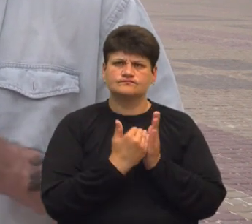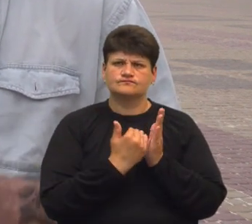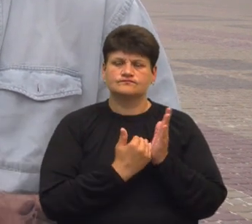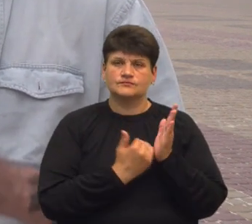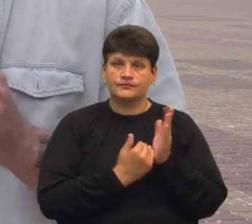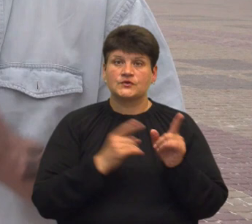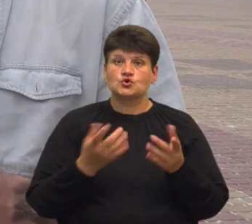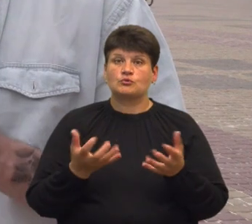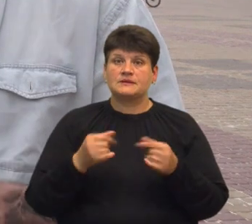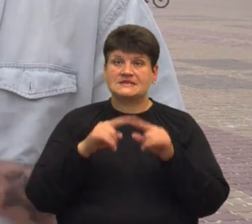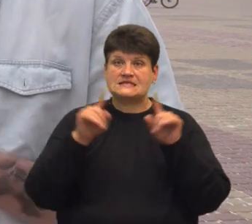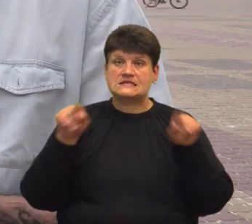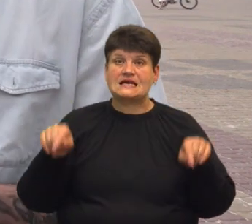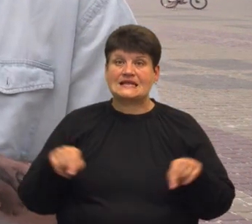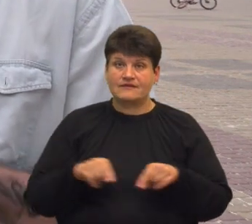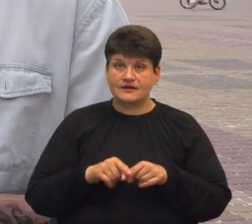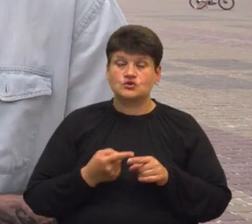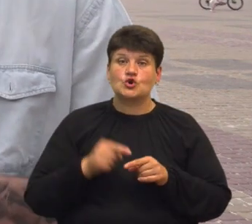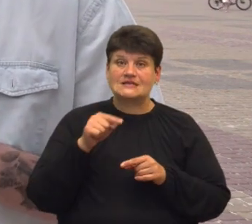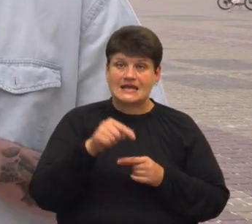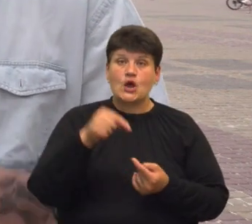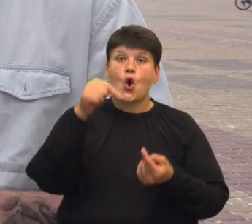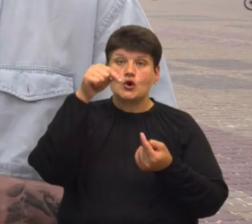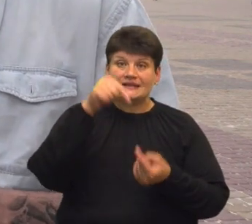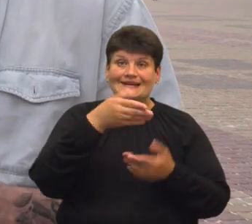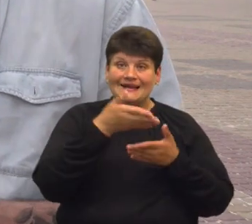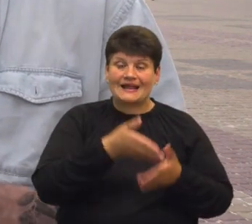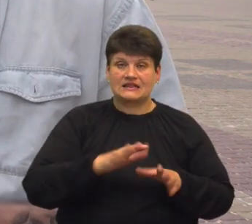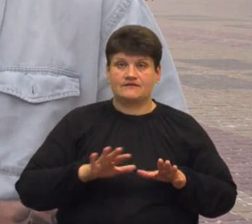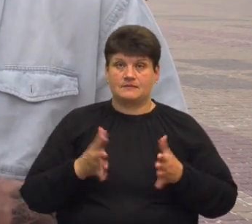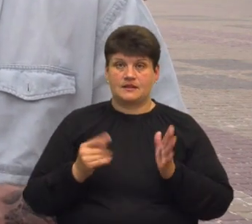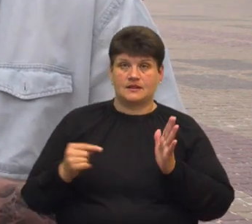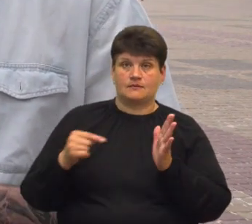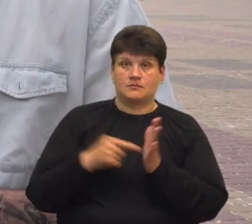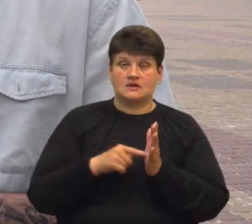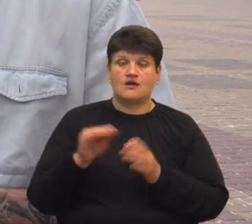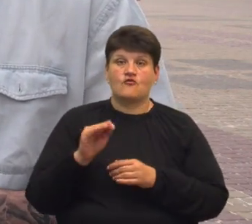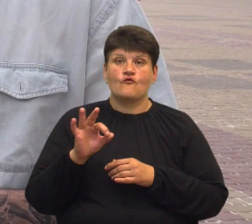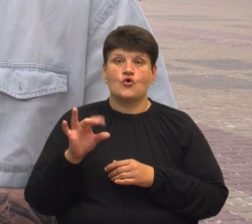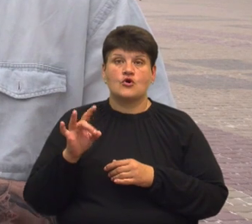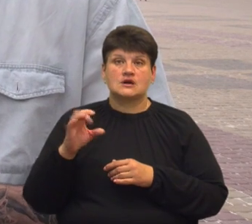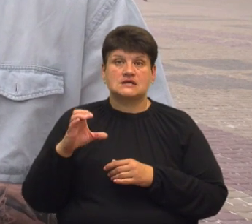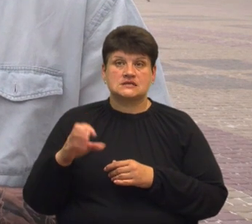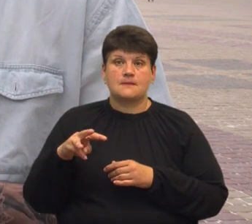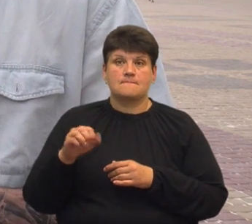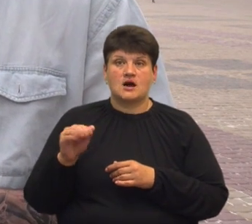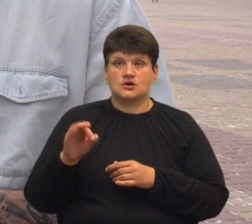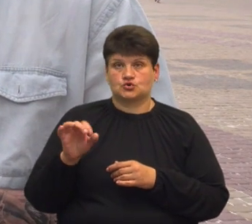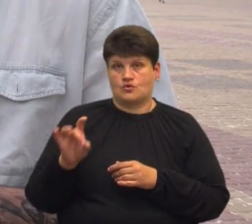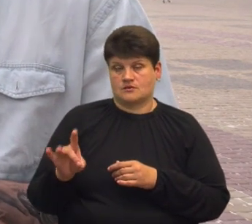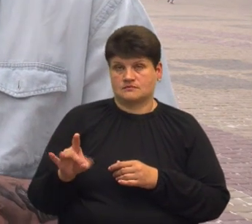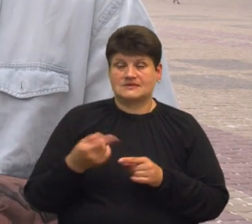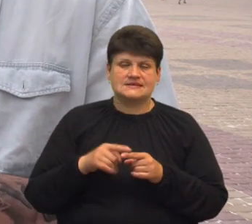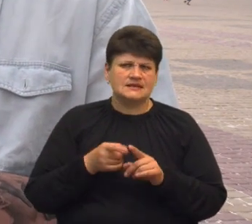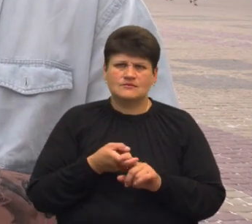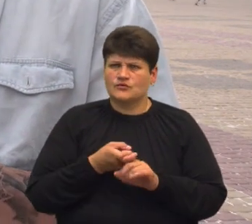отримати сертифікат, що саме цей конкретний випадок підпадає під форс-мажор. Тобто ми не можемо сказати, що форс-мажор стосується